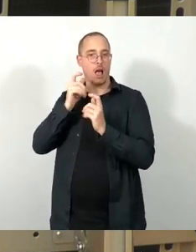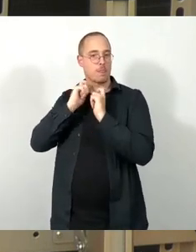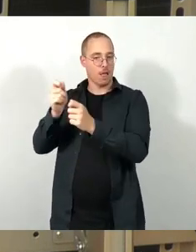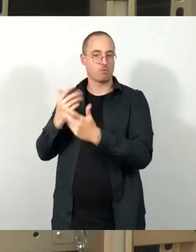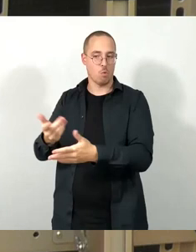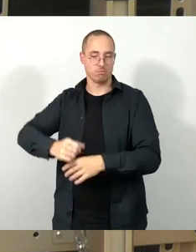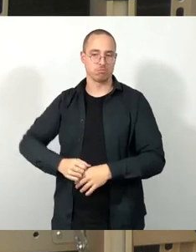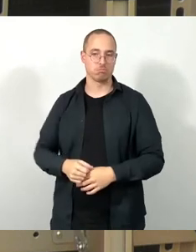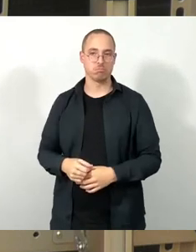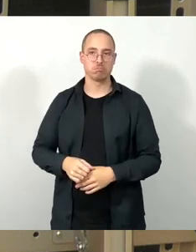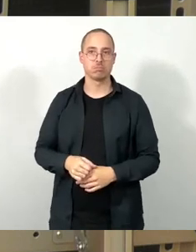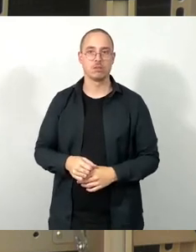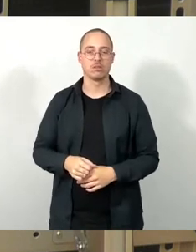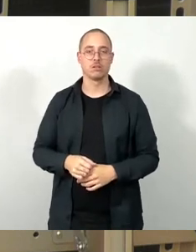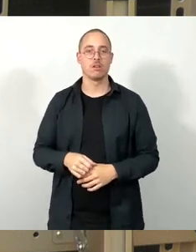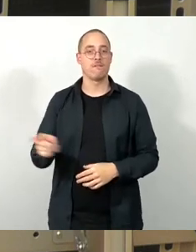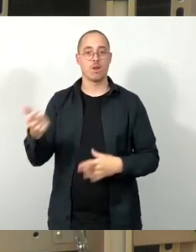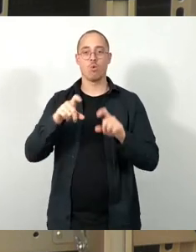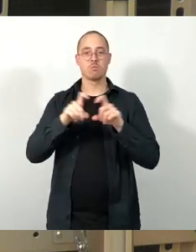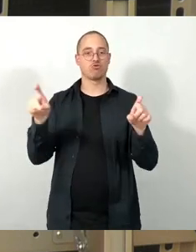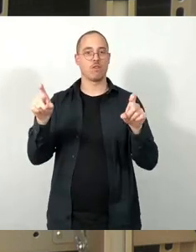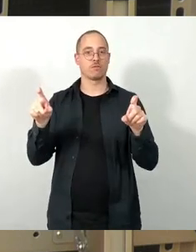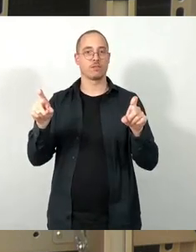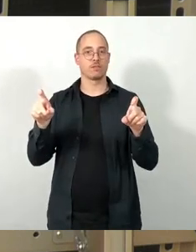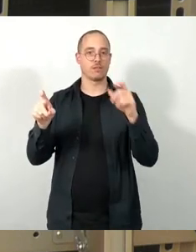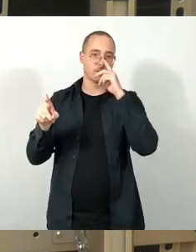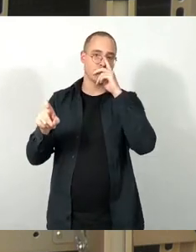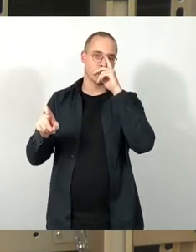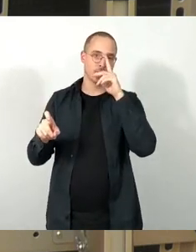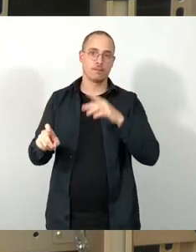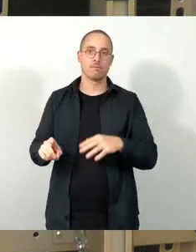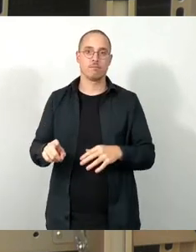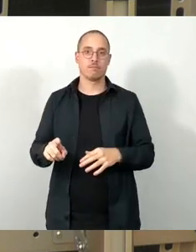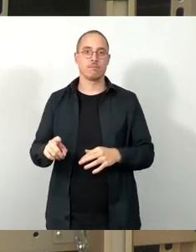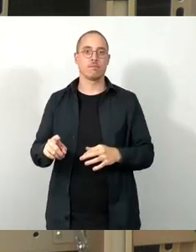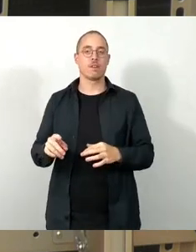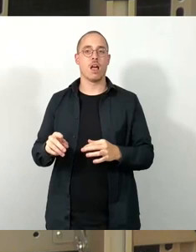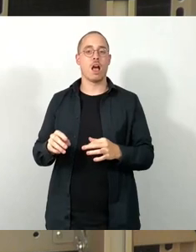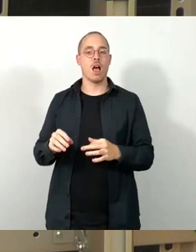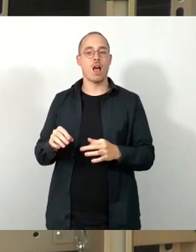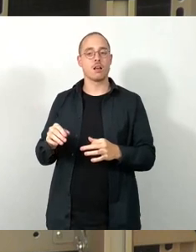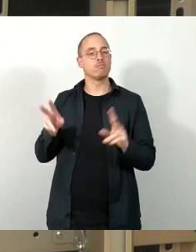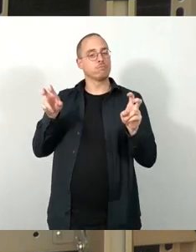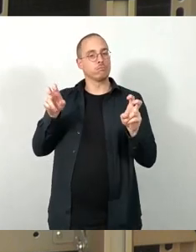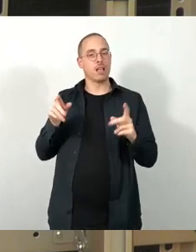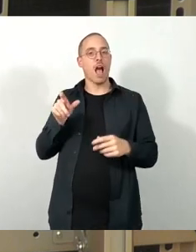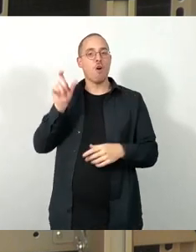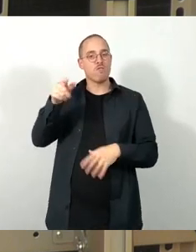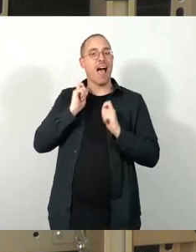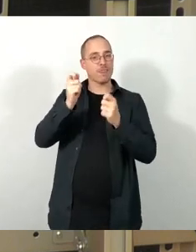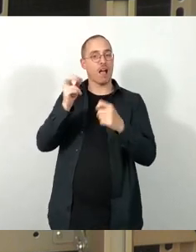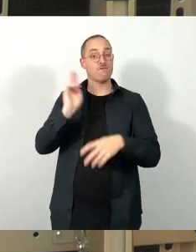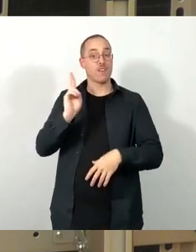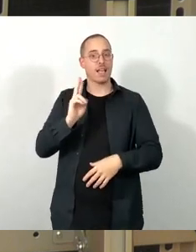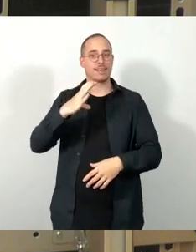Überschrift auf Antrag der CDU geschlossen. Kann man in Gruner, Friedrichstadt und Pieschen-Mitten